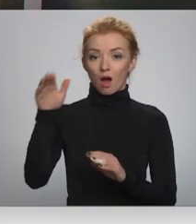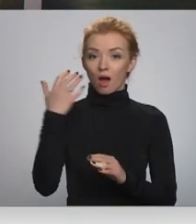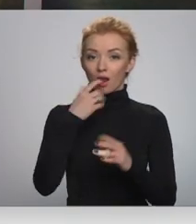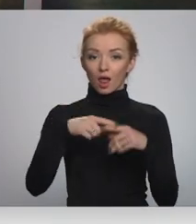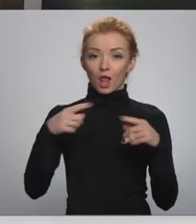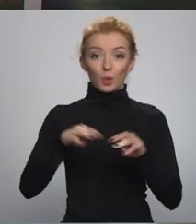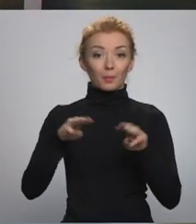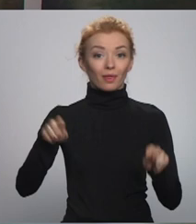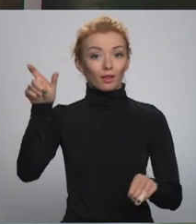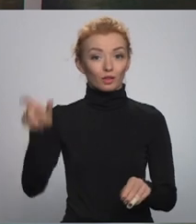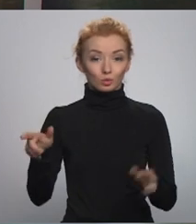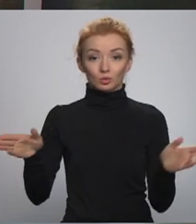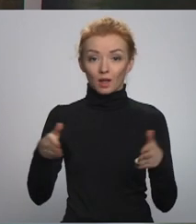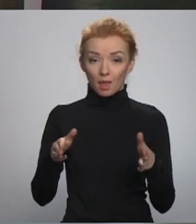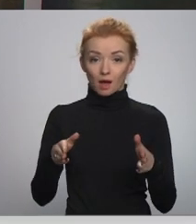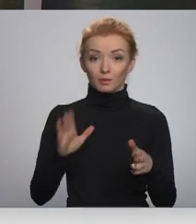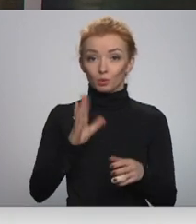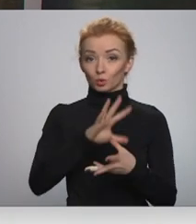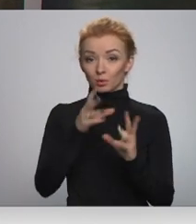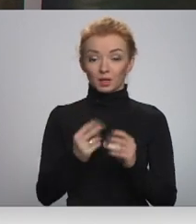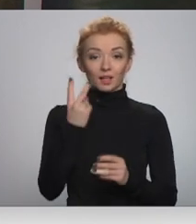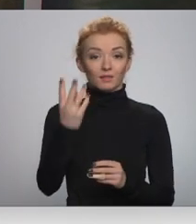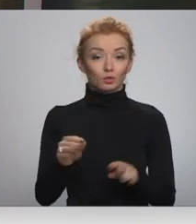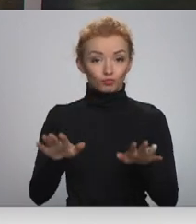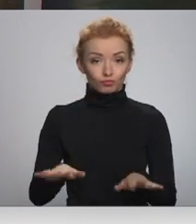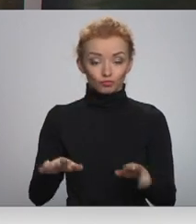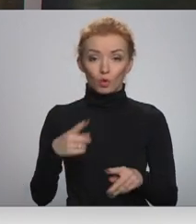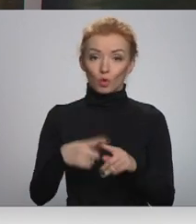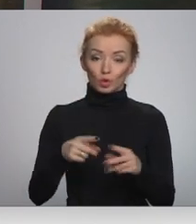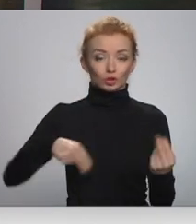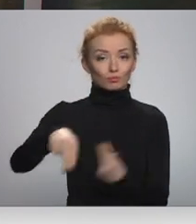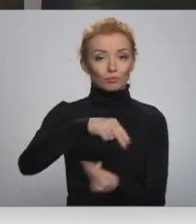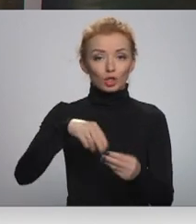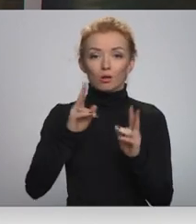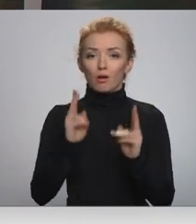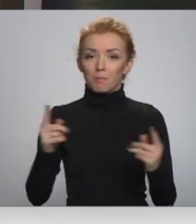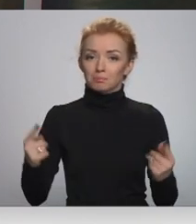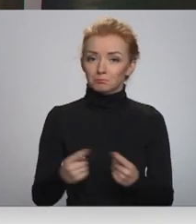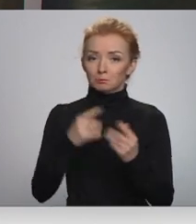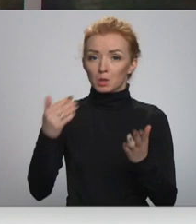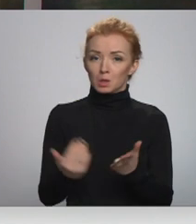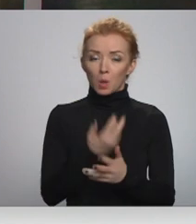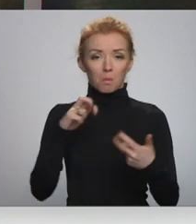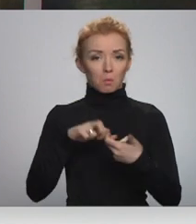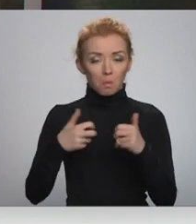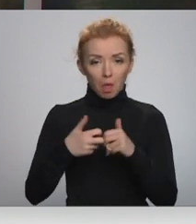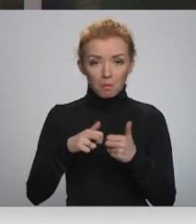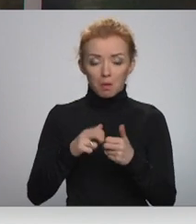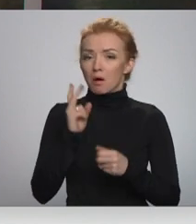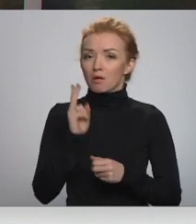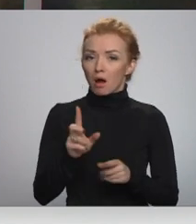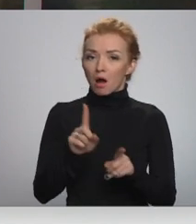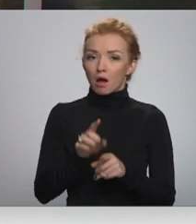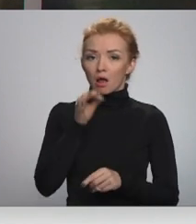sanāksme. Tā jauks divas dienas un alianses prieži gan par to, kā pielāgoties jaunajiem izaicinājumiem, gan kā